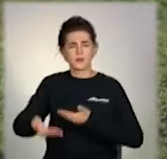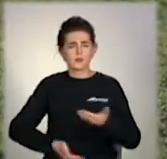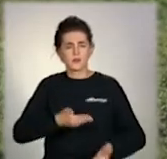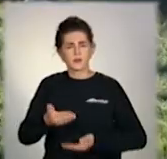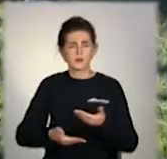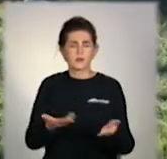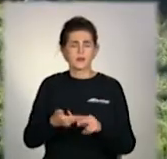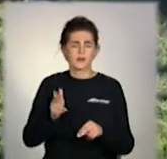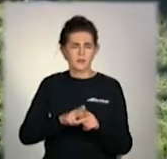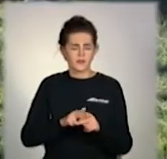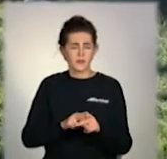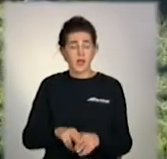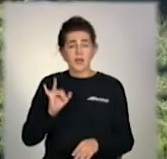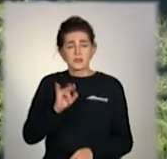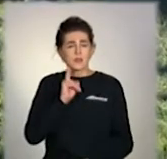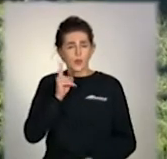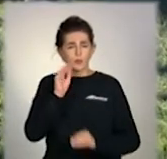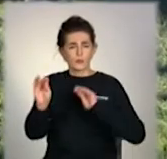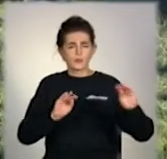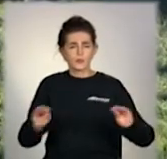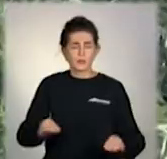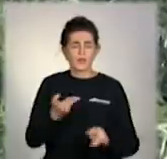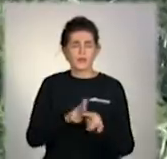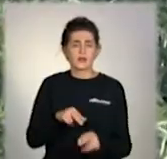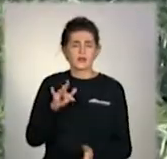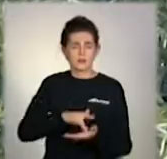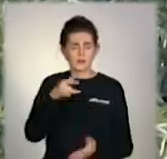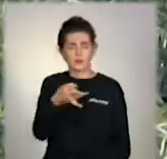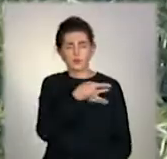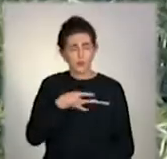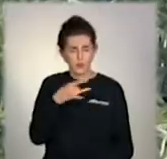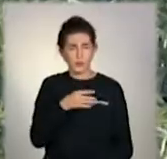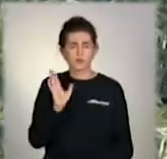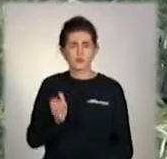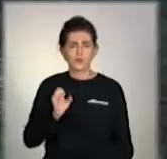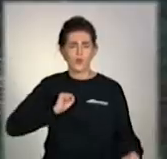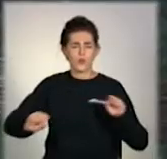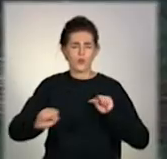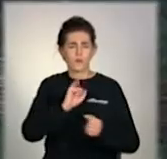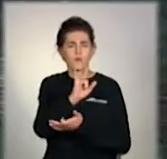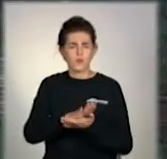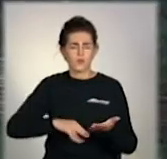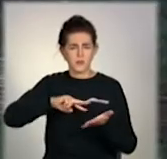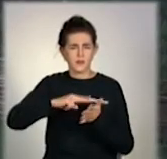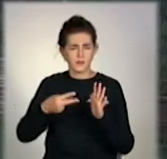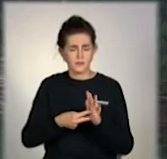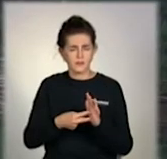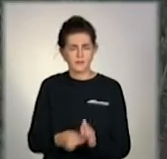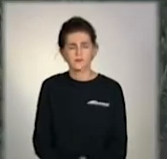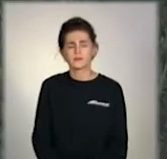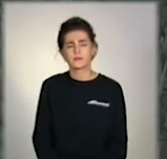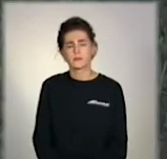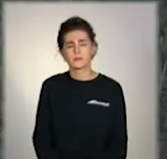У зеленятій території у Кальмівському районі організатори планують і надалі. Наталя Внацеканян, Сергій